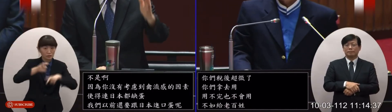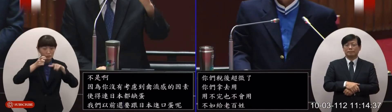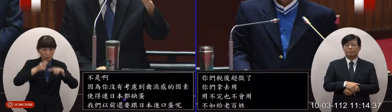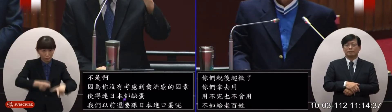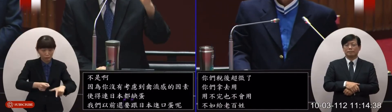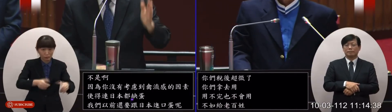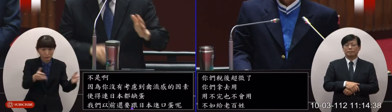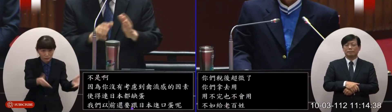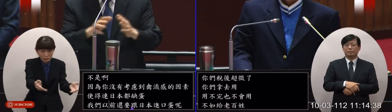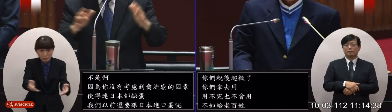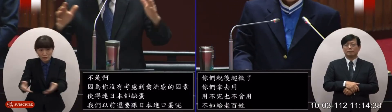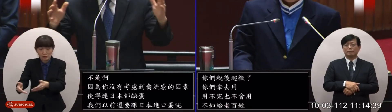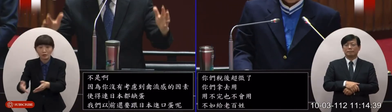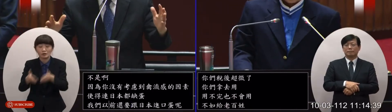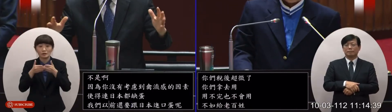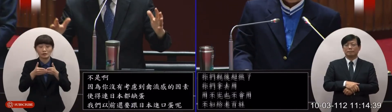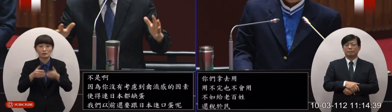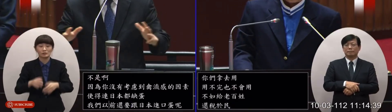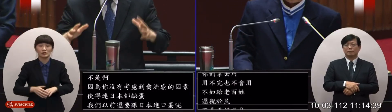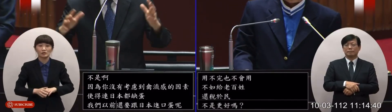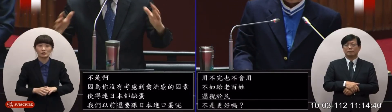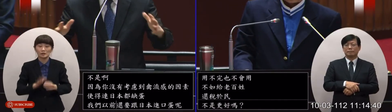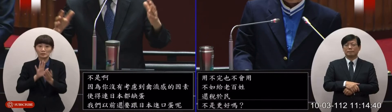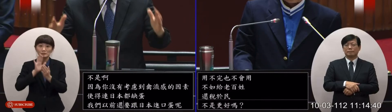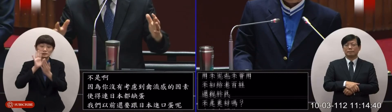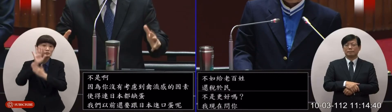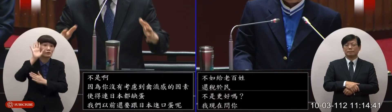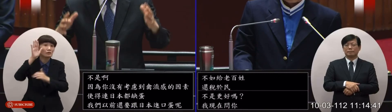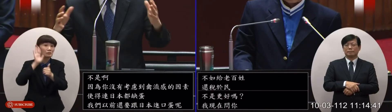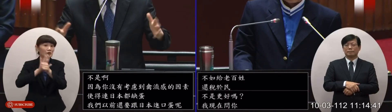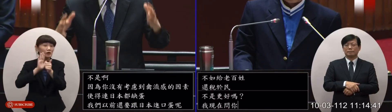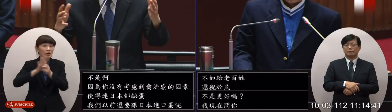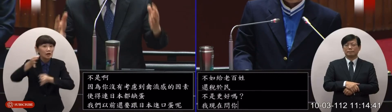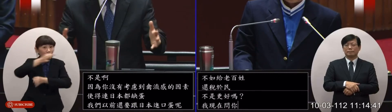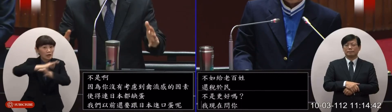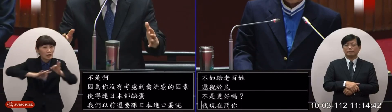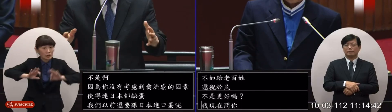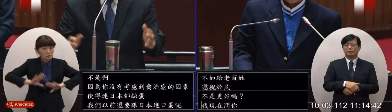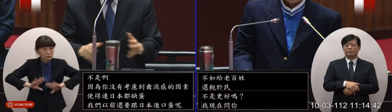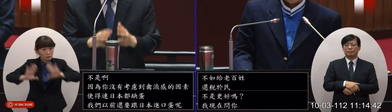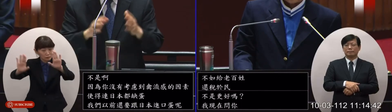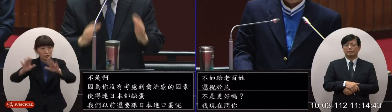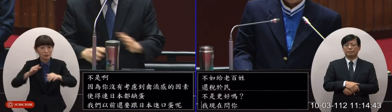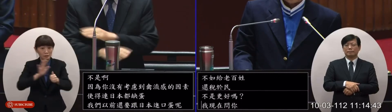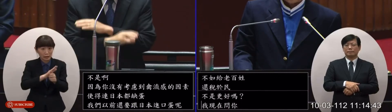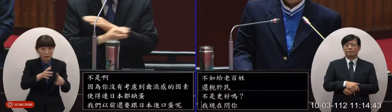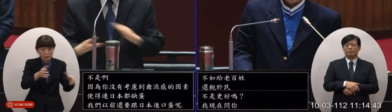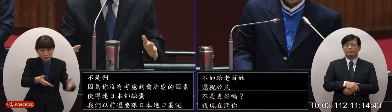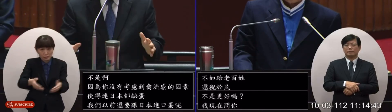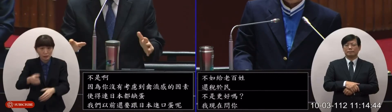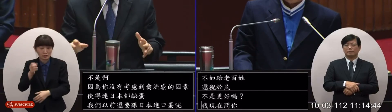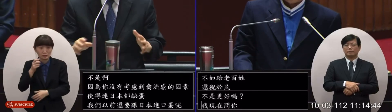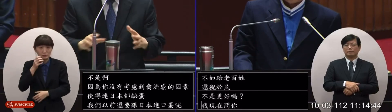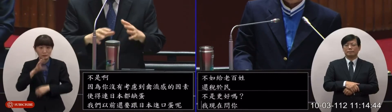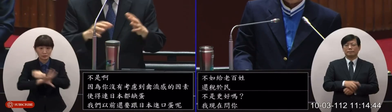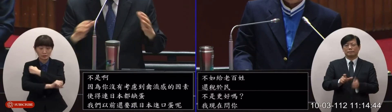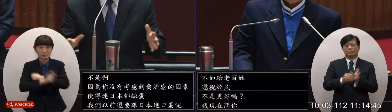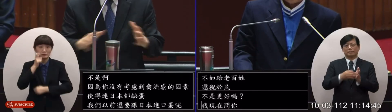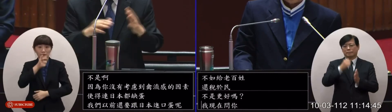使得政府未來在經濟的發展上有更好的基礎所以不可以把所有的